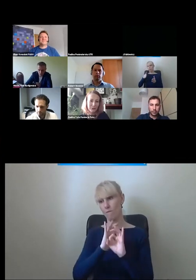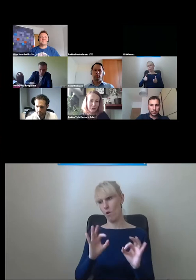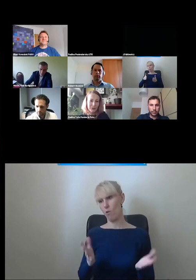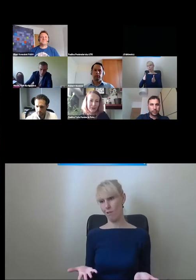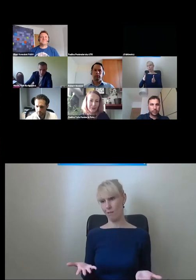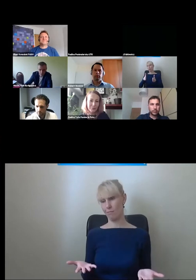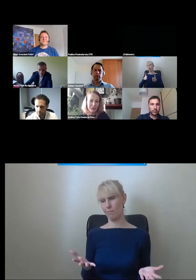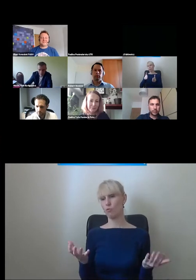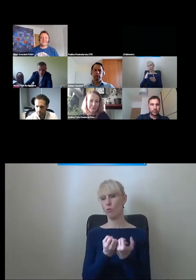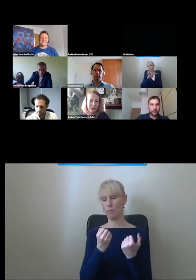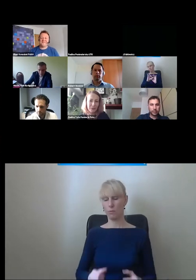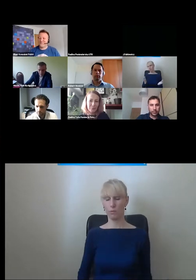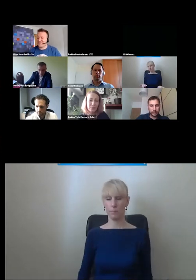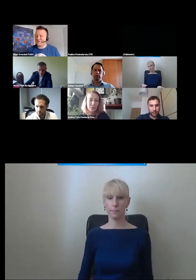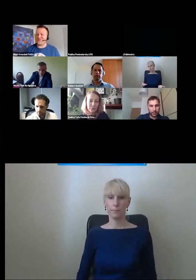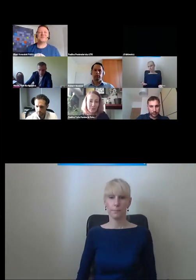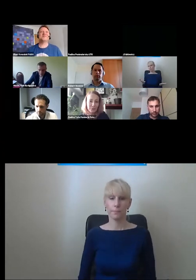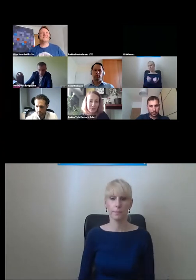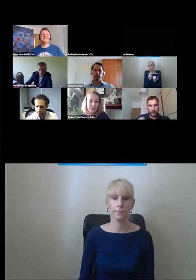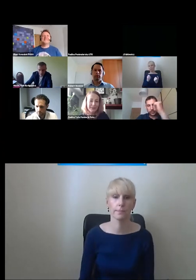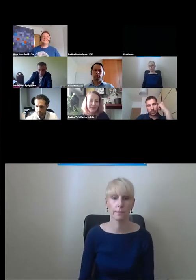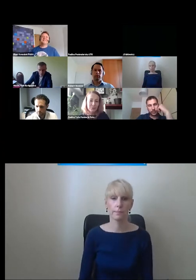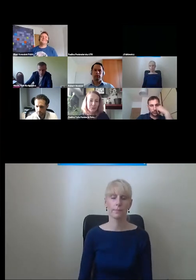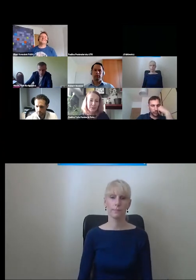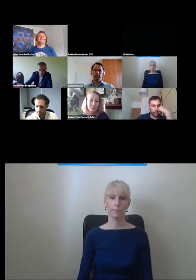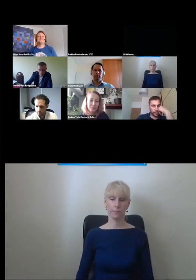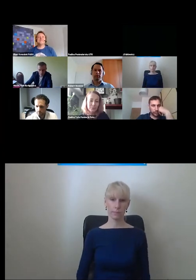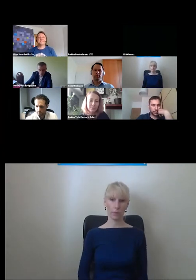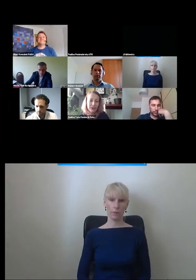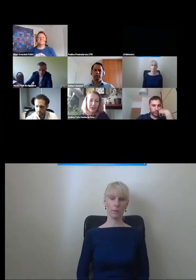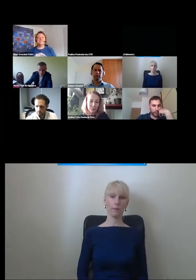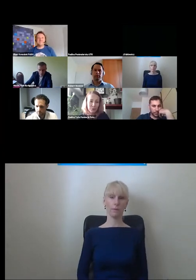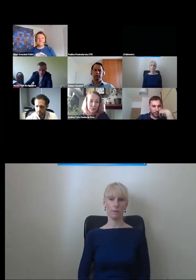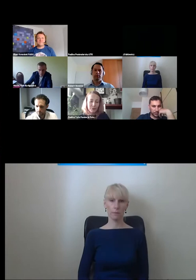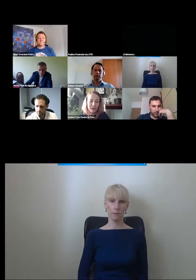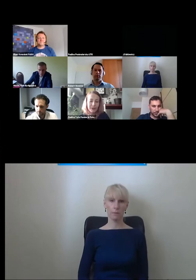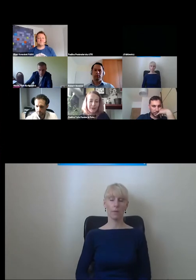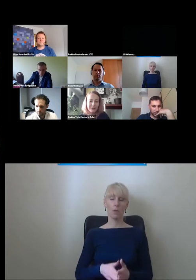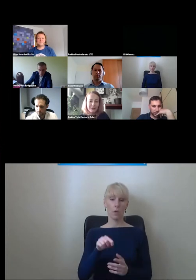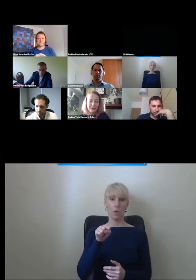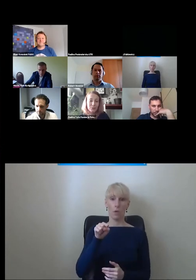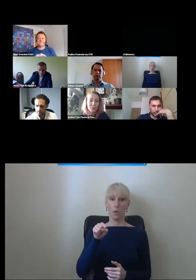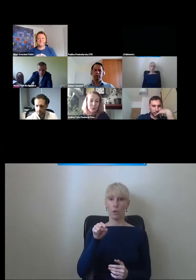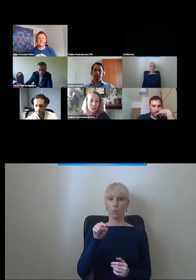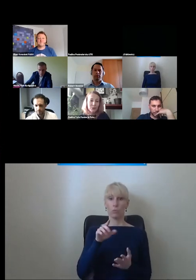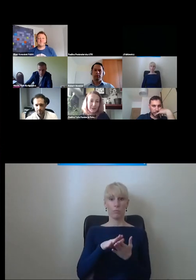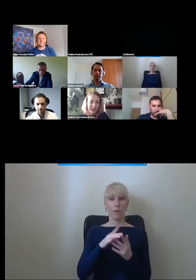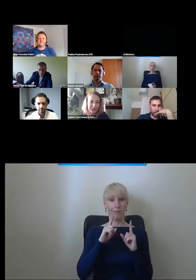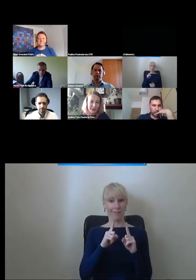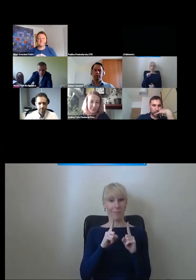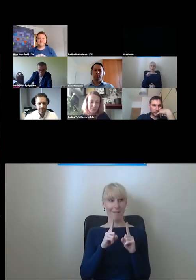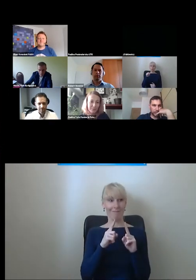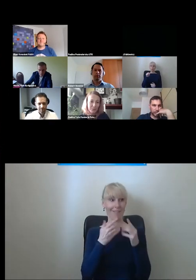Jeżeli ja mogę. Tak, bardzo proszę. Tutaj, tutaj dzięki Bogu z pomocą przychodzi